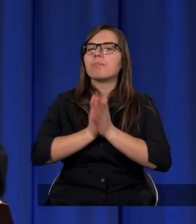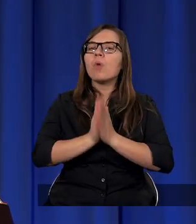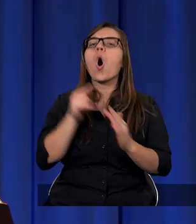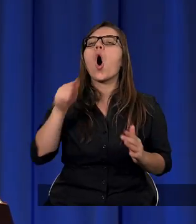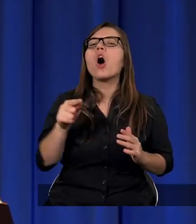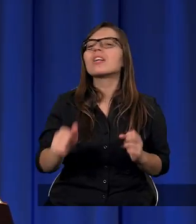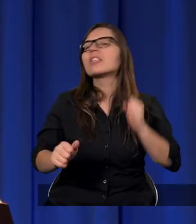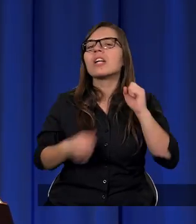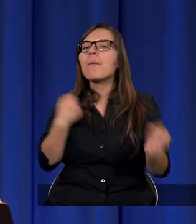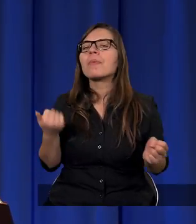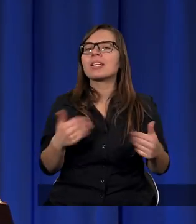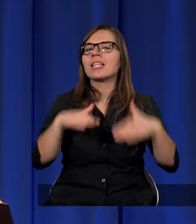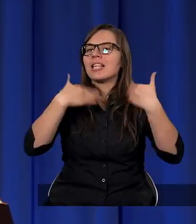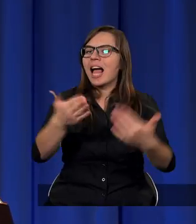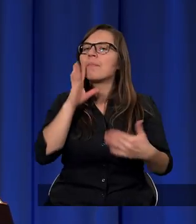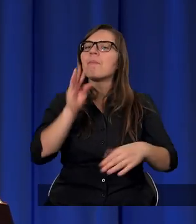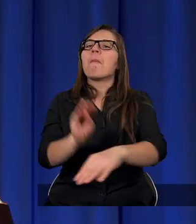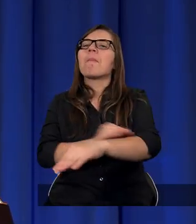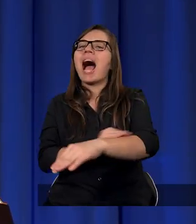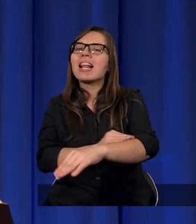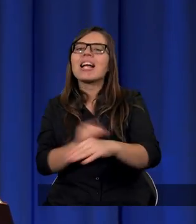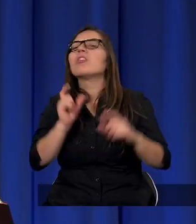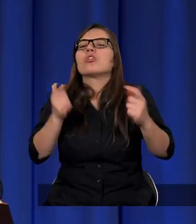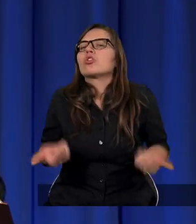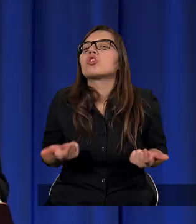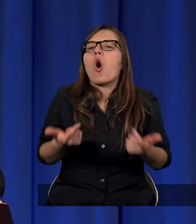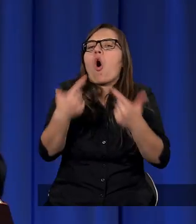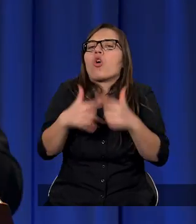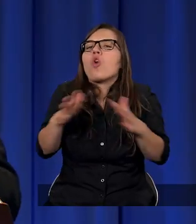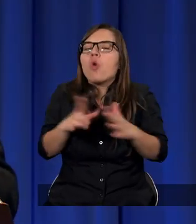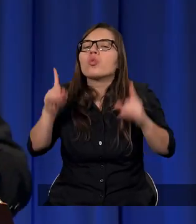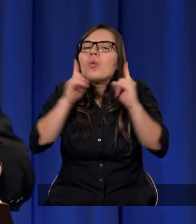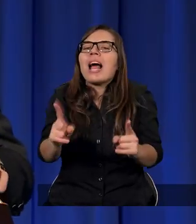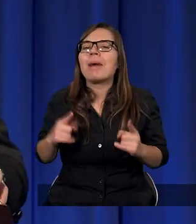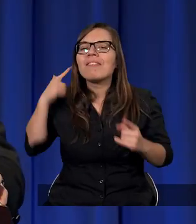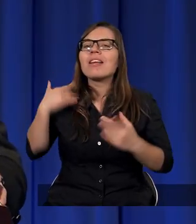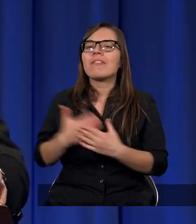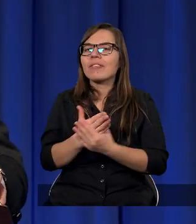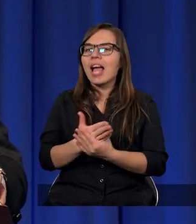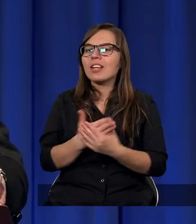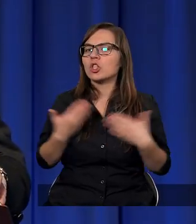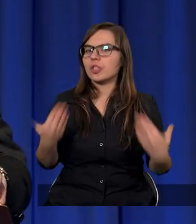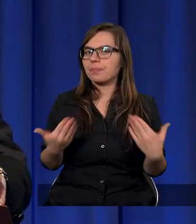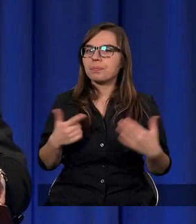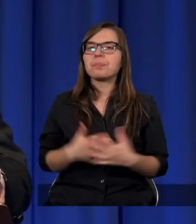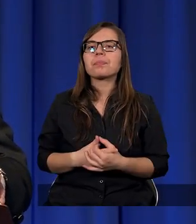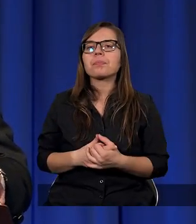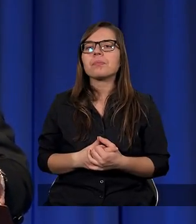żeby dać jakiś taki materiał, w co tak naprawdę nasz Kościół wierzy. Grupa osób sporządziła